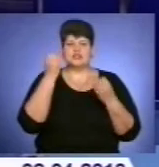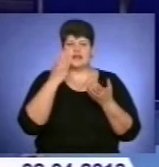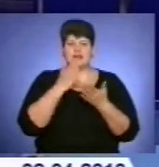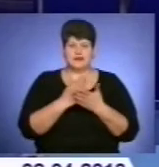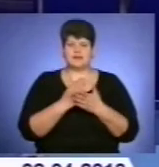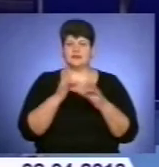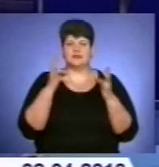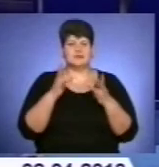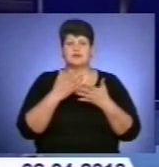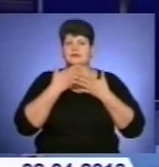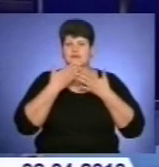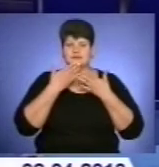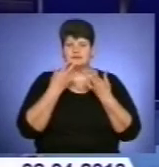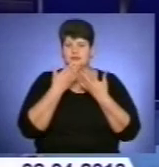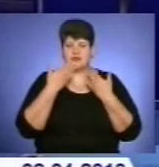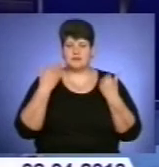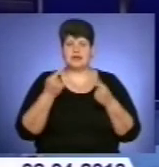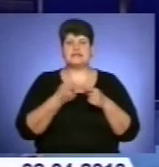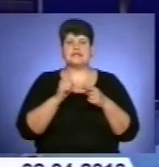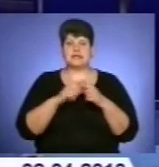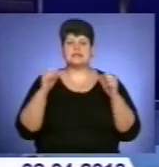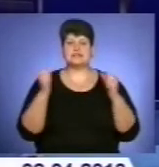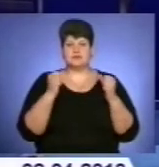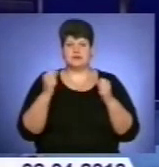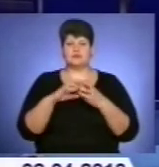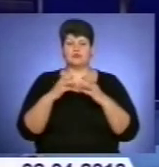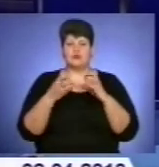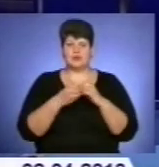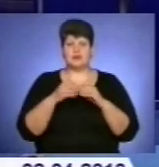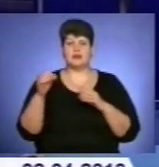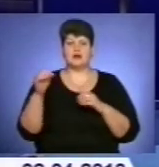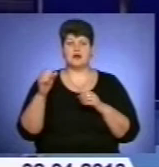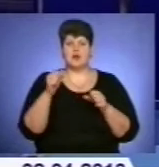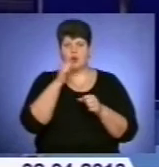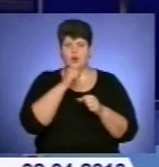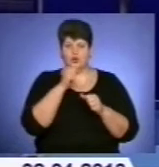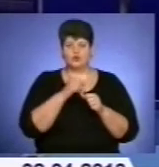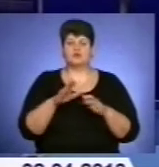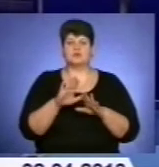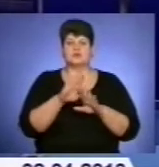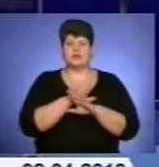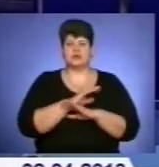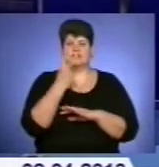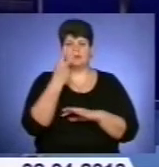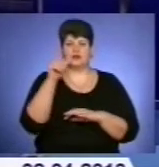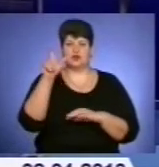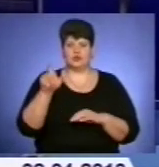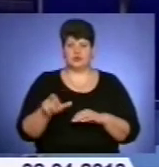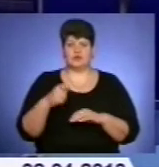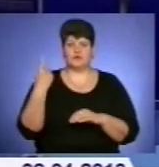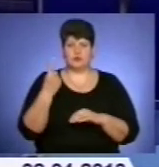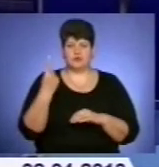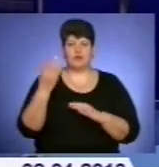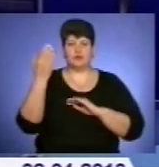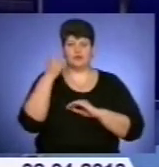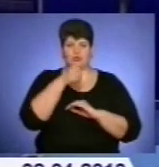констатують рятувальники. Цієї зими через необачність на льоду загинуло двоє жителів області. Минулими роками смертельних випадків